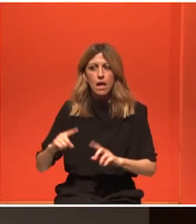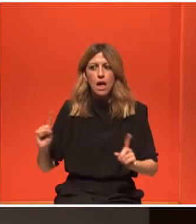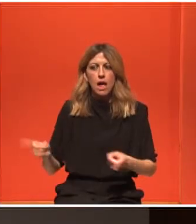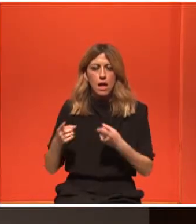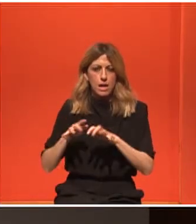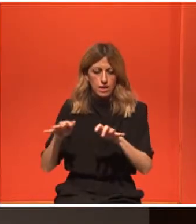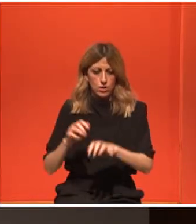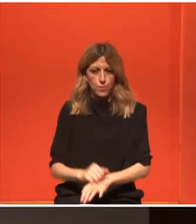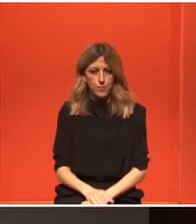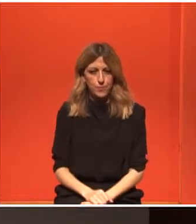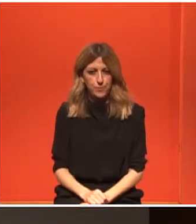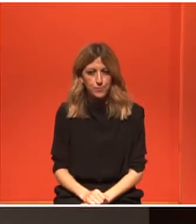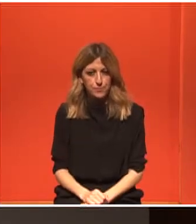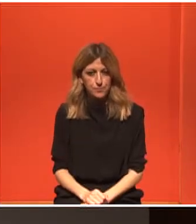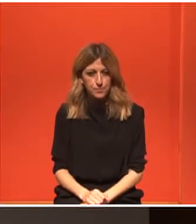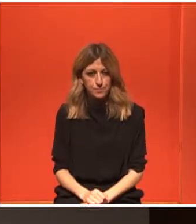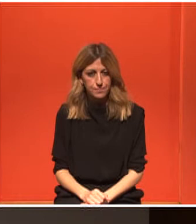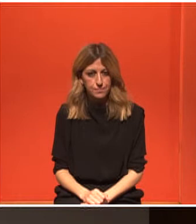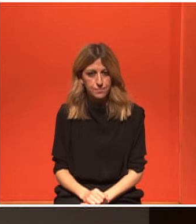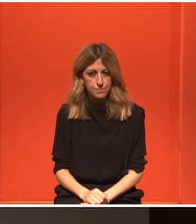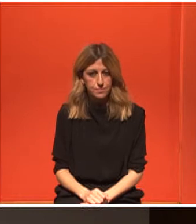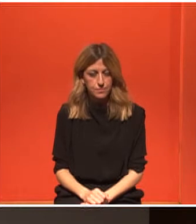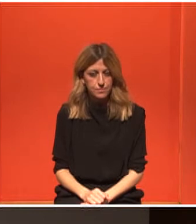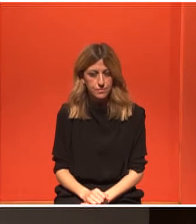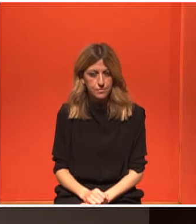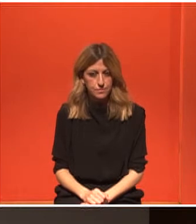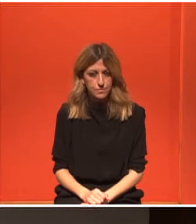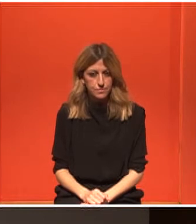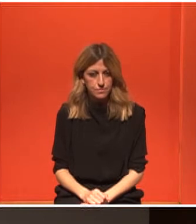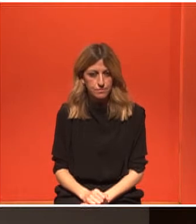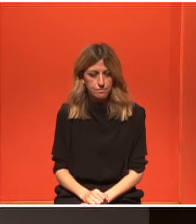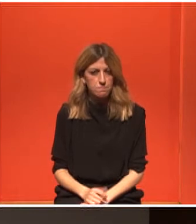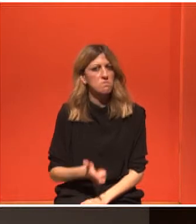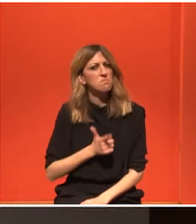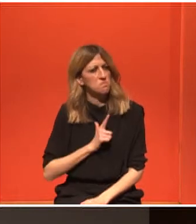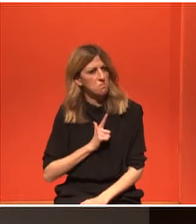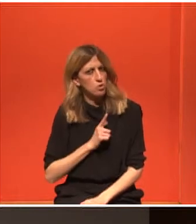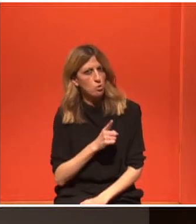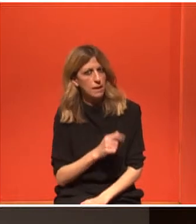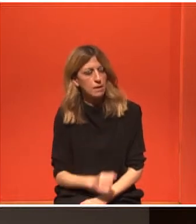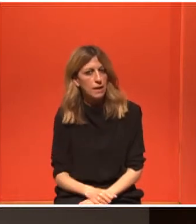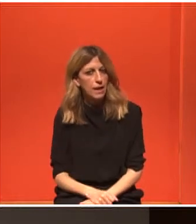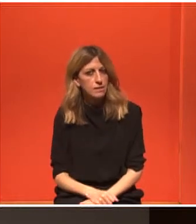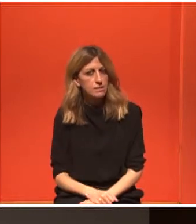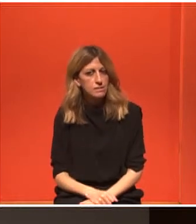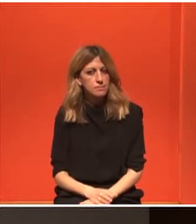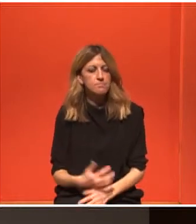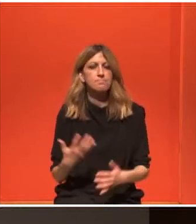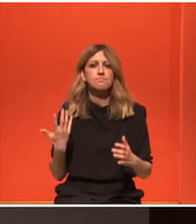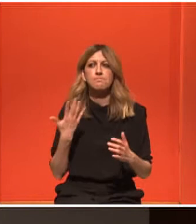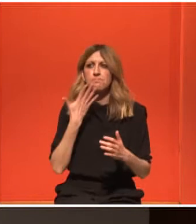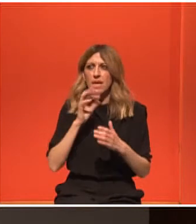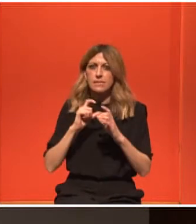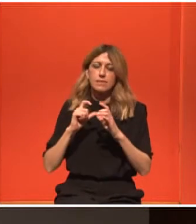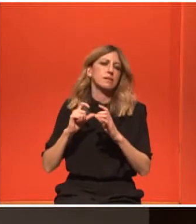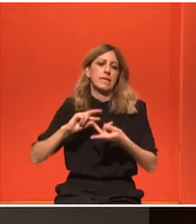Τι ήταν αυτό το οποίο... Ουσιαστικά, μπορώ να πω ότι το περίμενες, δηλαδή από τη στιγμή που υπήρχε, σε είχαν προειδοποιήσει